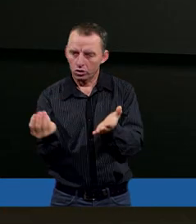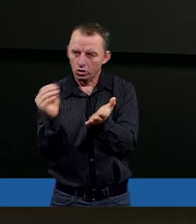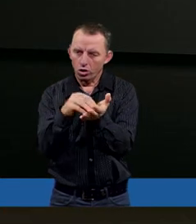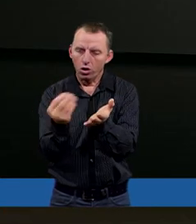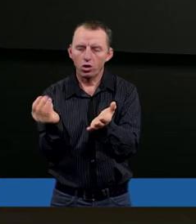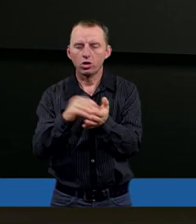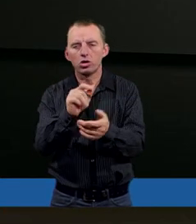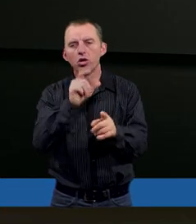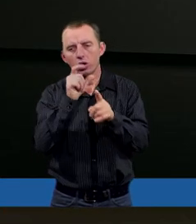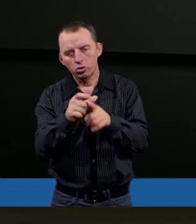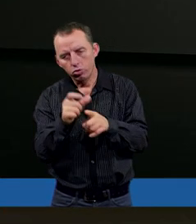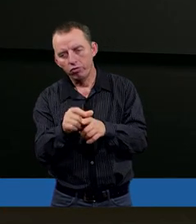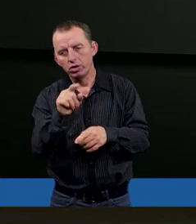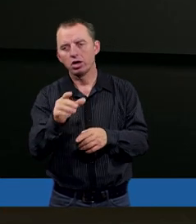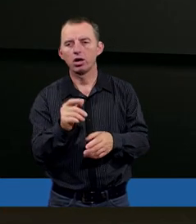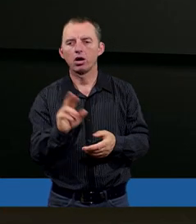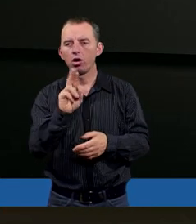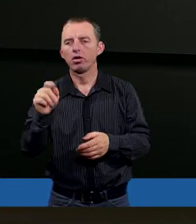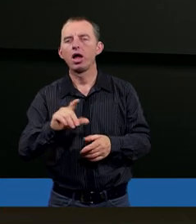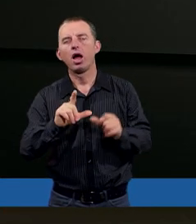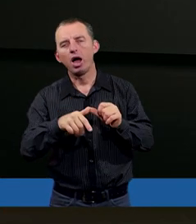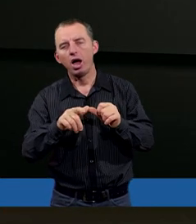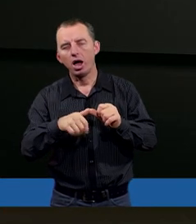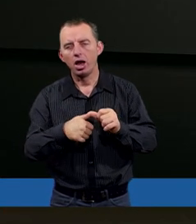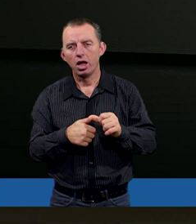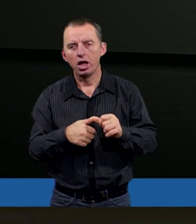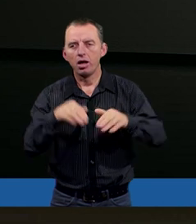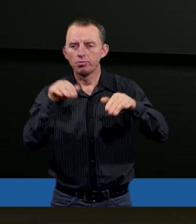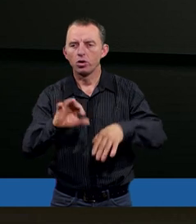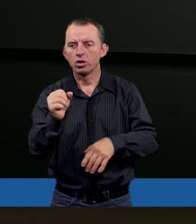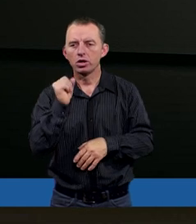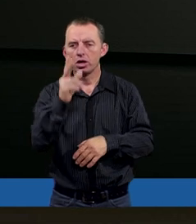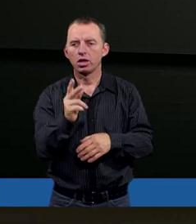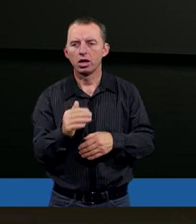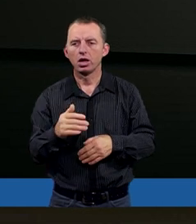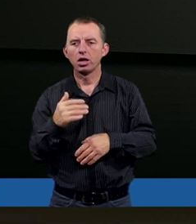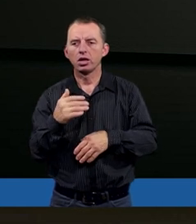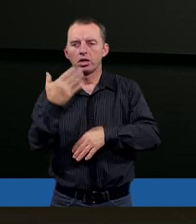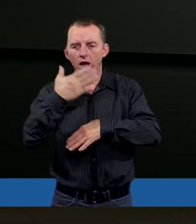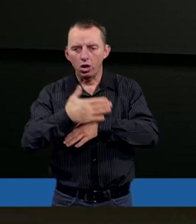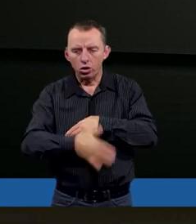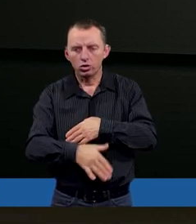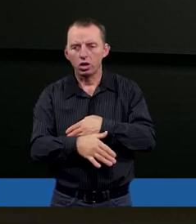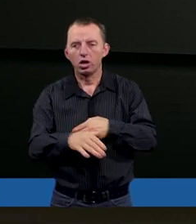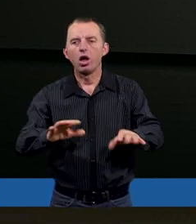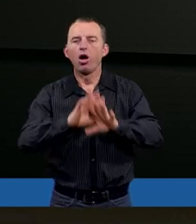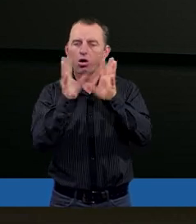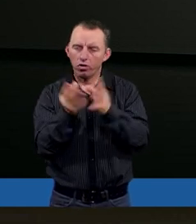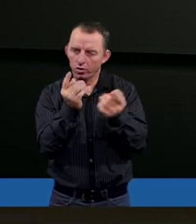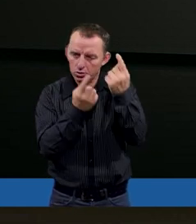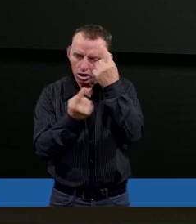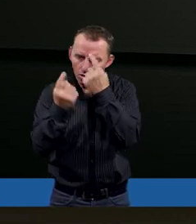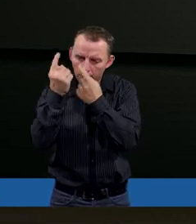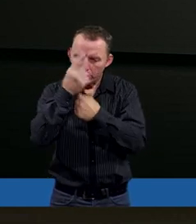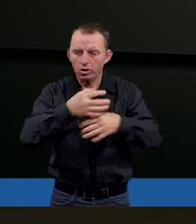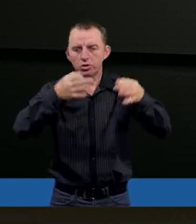do tych słów brata cokolwiek, ale może jednak zakończę taką ogólną refleksją